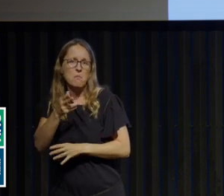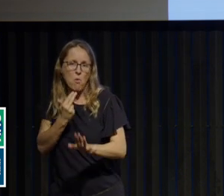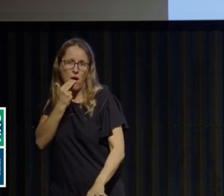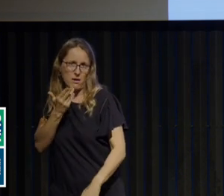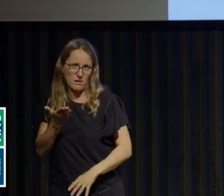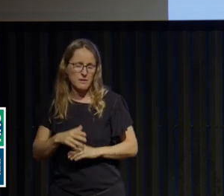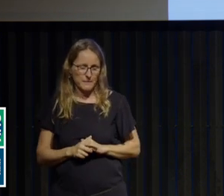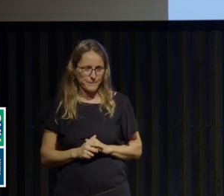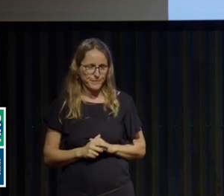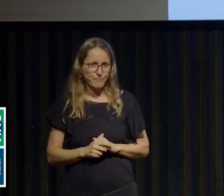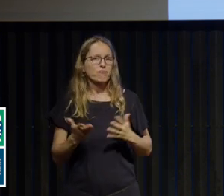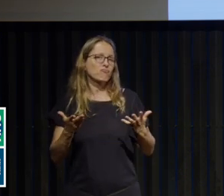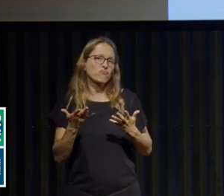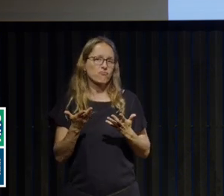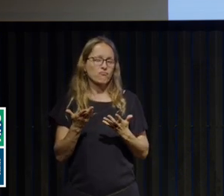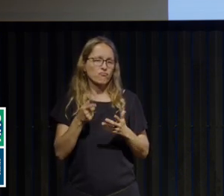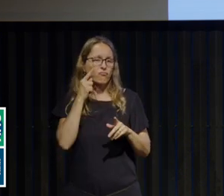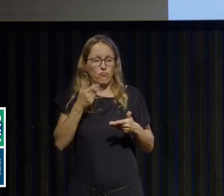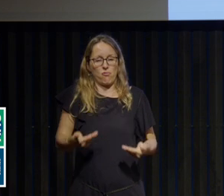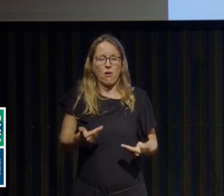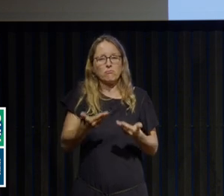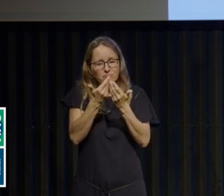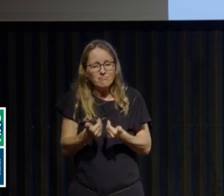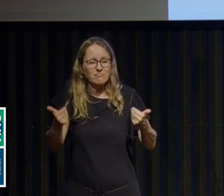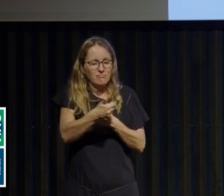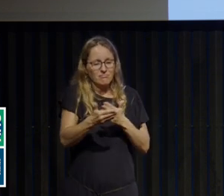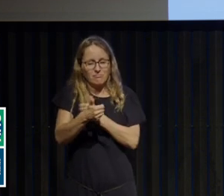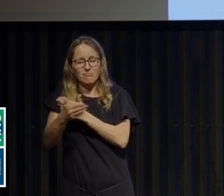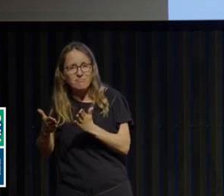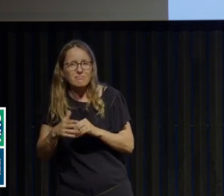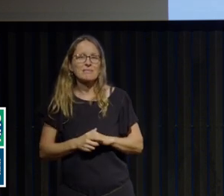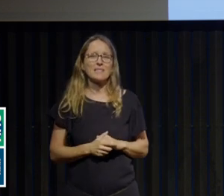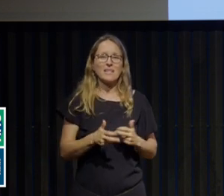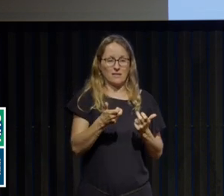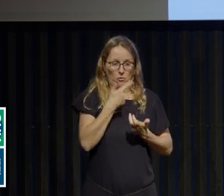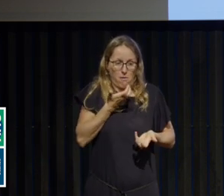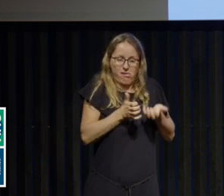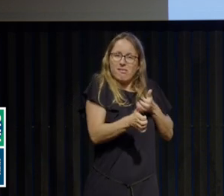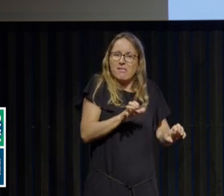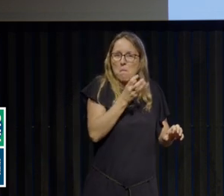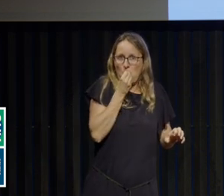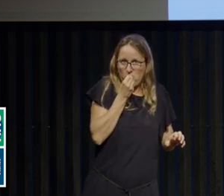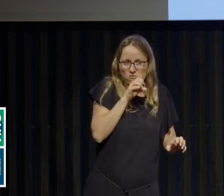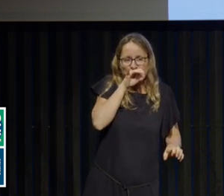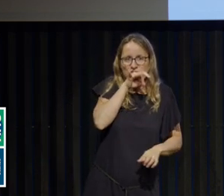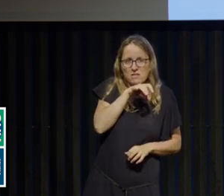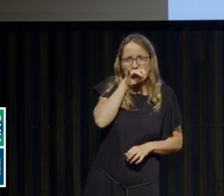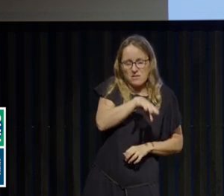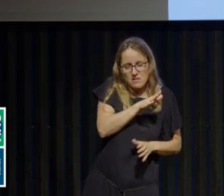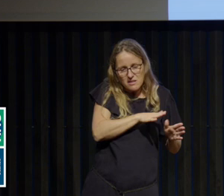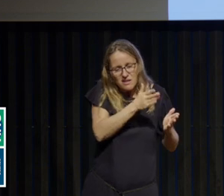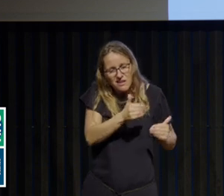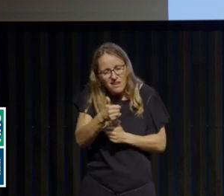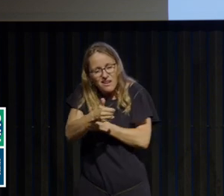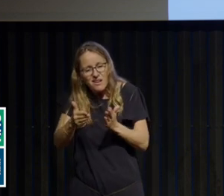Voilà, effectivement, les classifications actuelles distinguent bien entre formes restrictives et formes avec attitude,